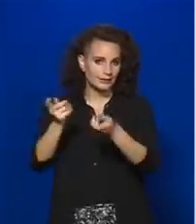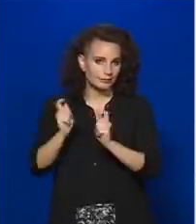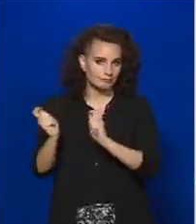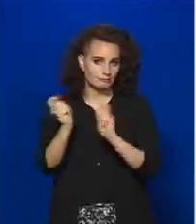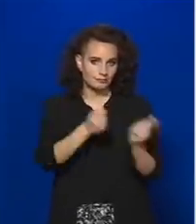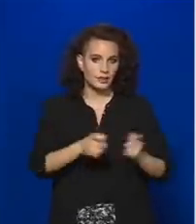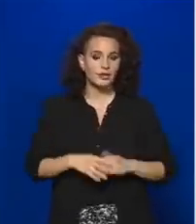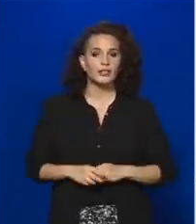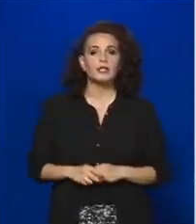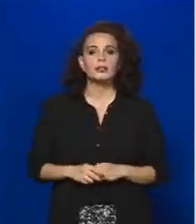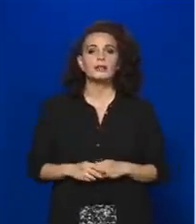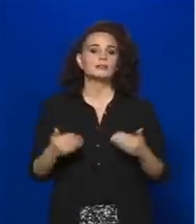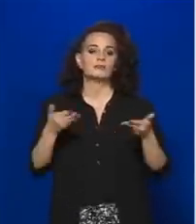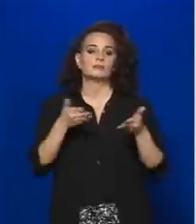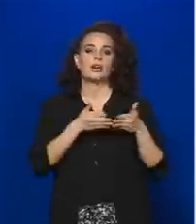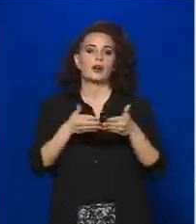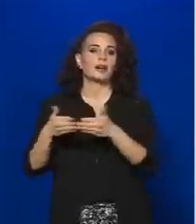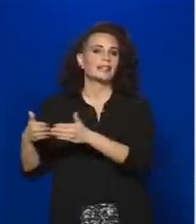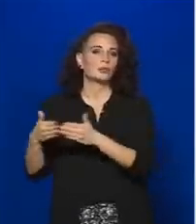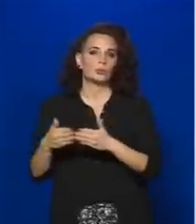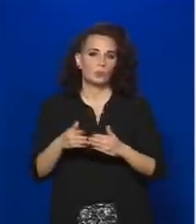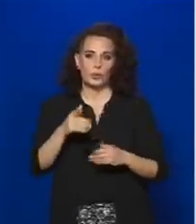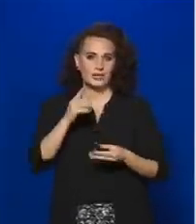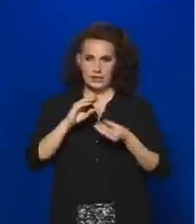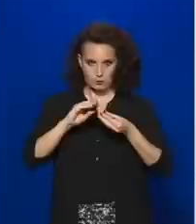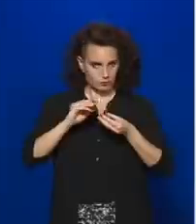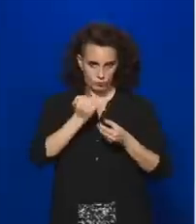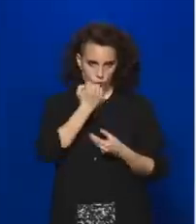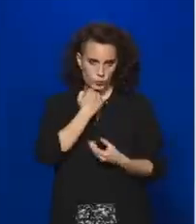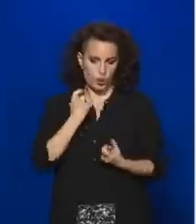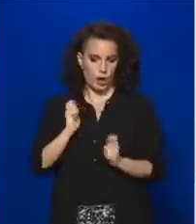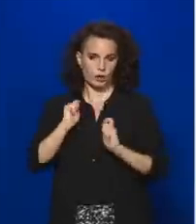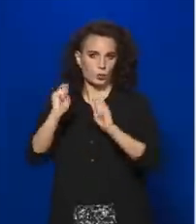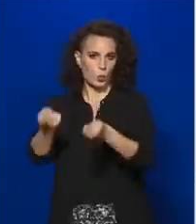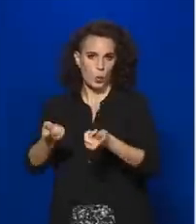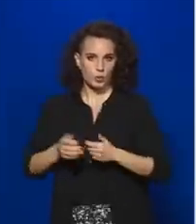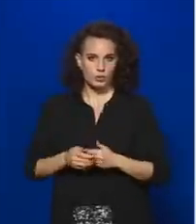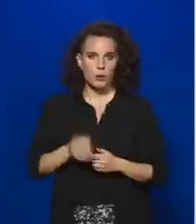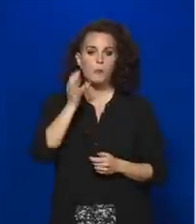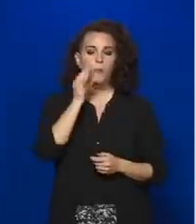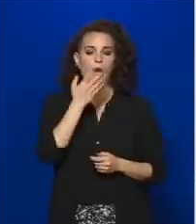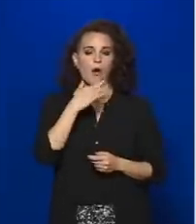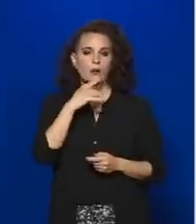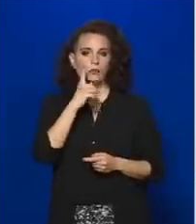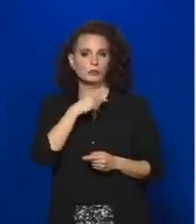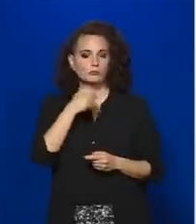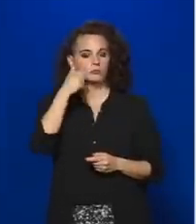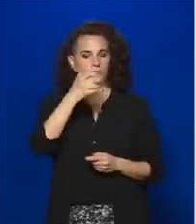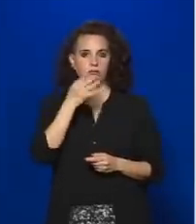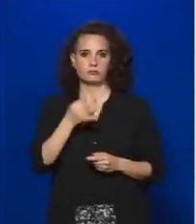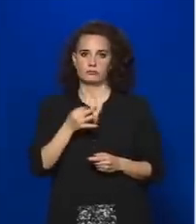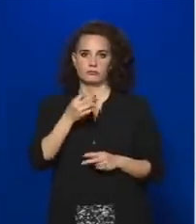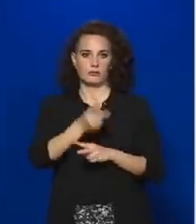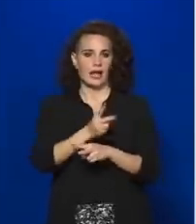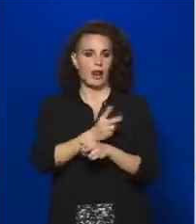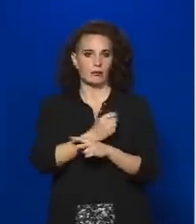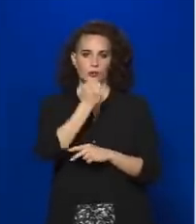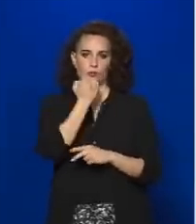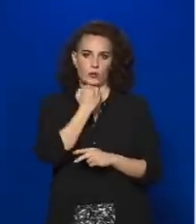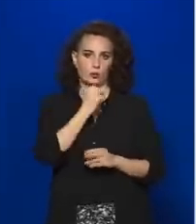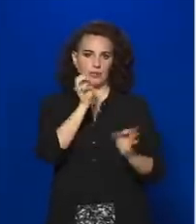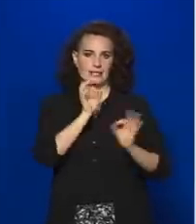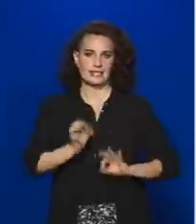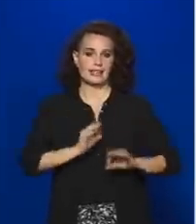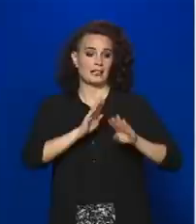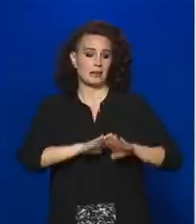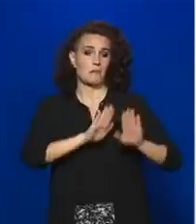nem fognak az üzemeltető tulajdonába kerülni, a tulajdon a Bahart 100%-os állami tulajdonú cégében